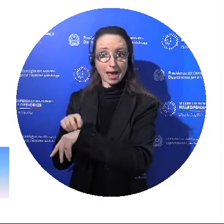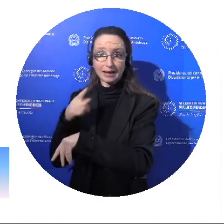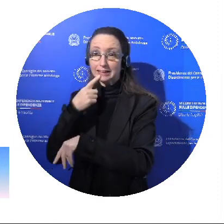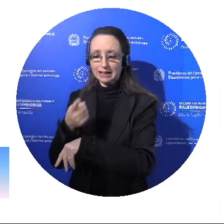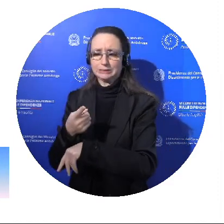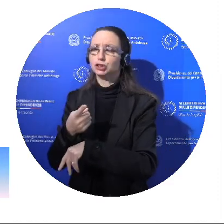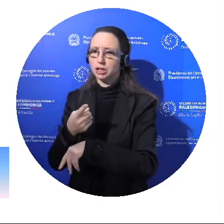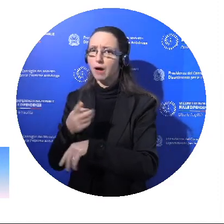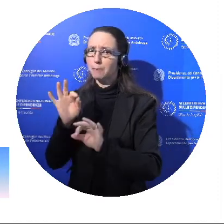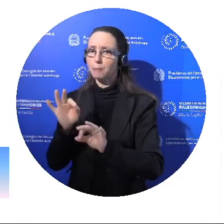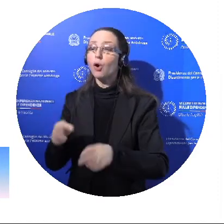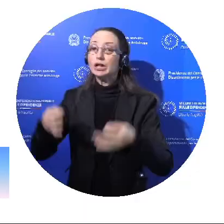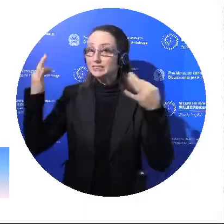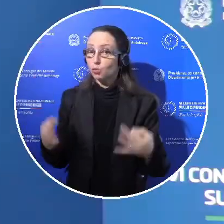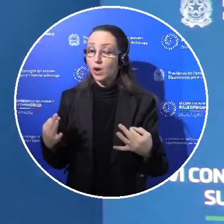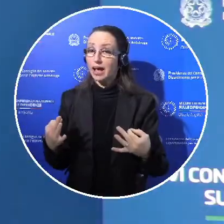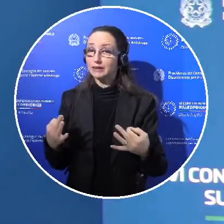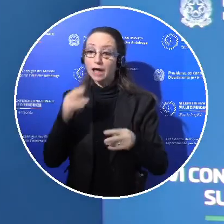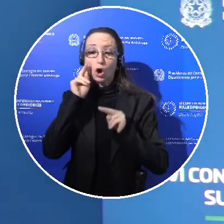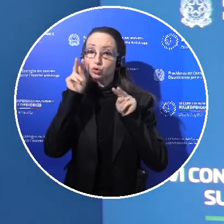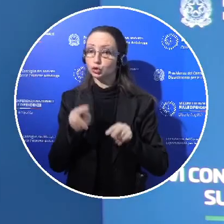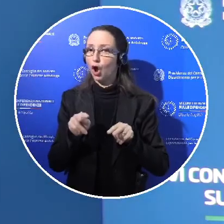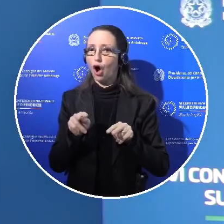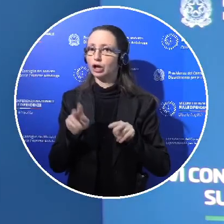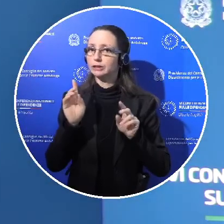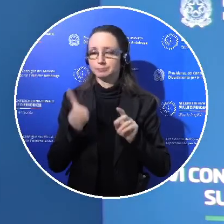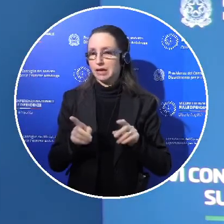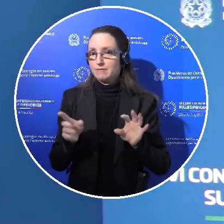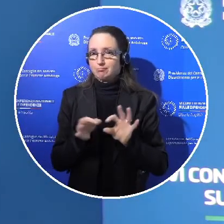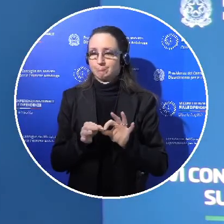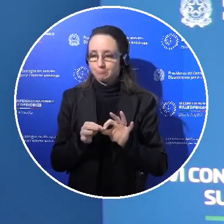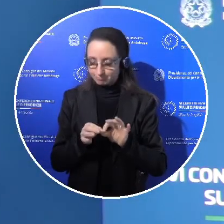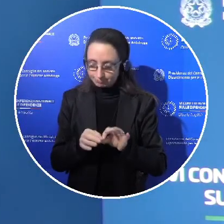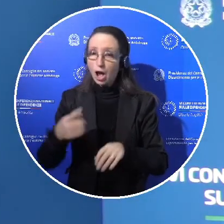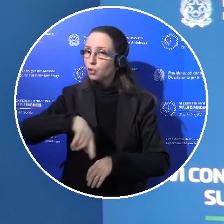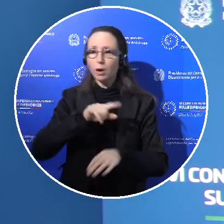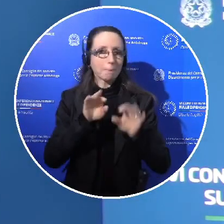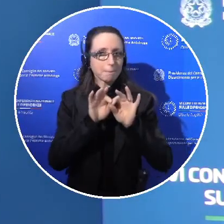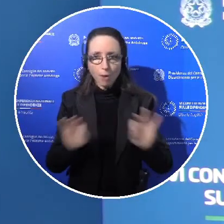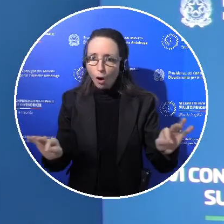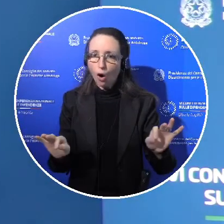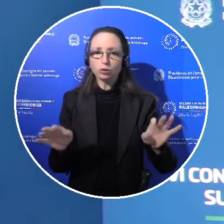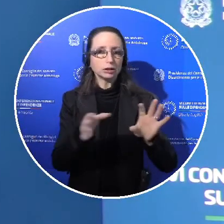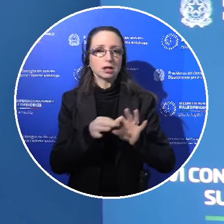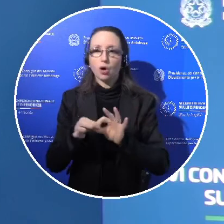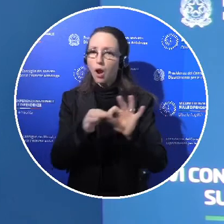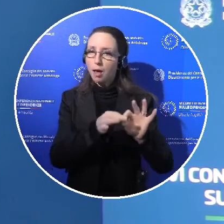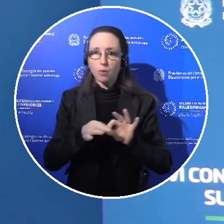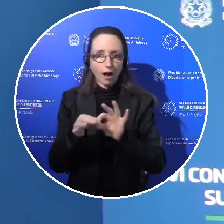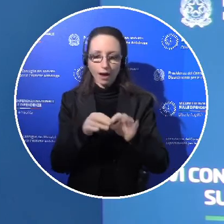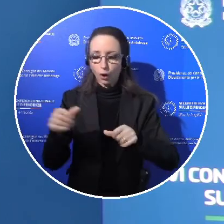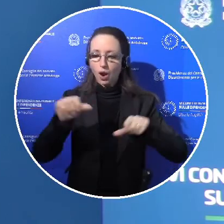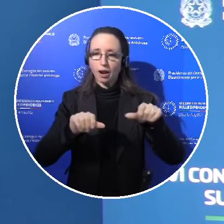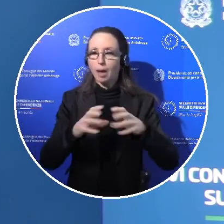sicurezza e ai controlli. Noi siamo assolutamente a disposizione con i nostri laboratori per sviluppare un percorso condiviso di